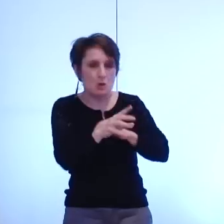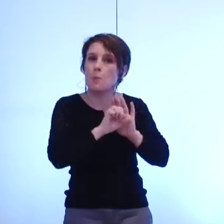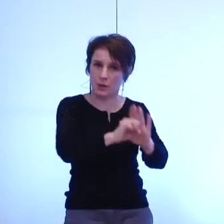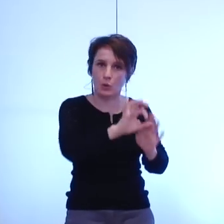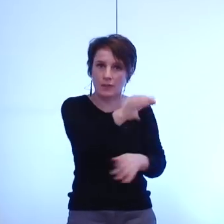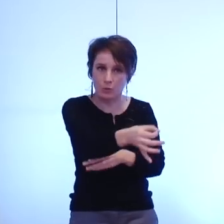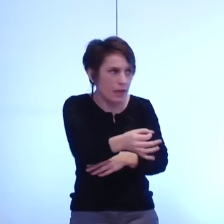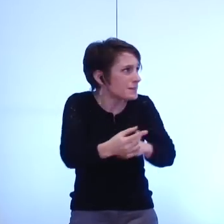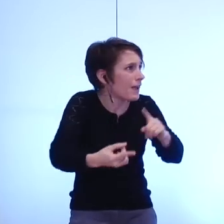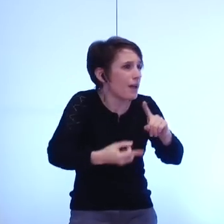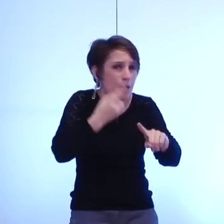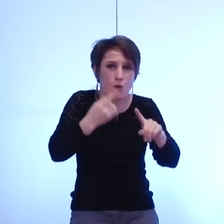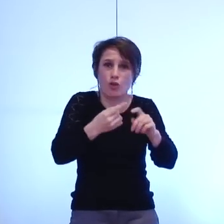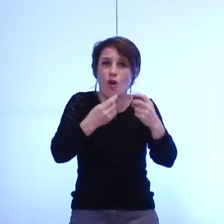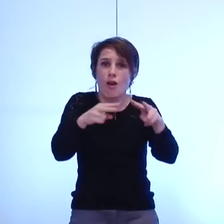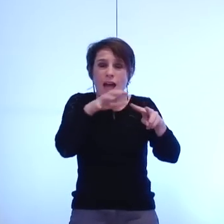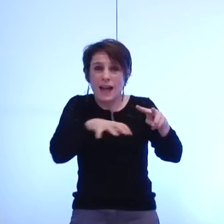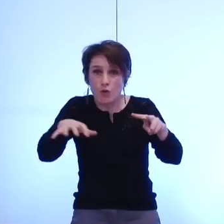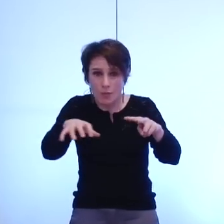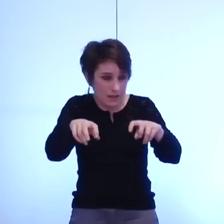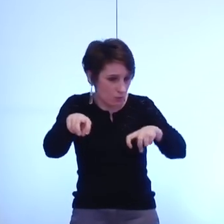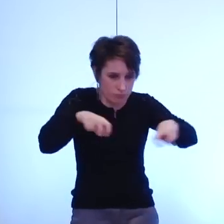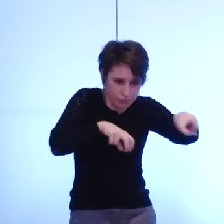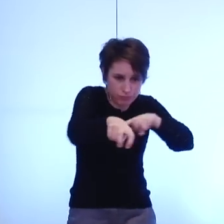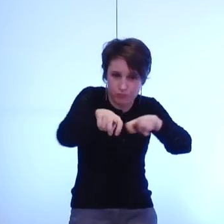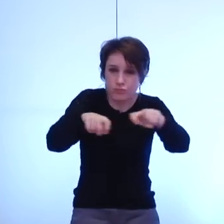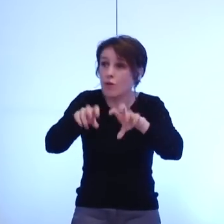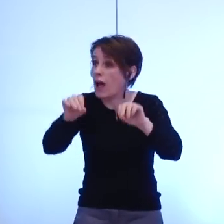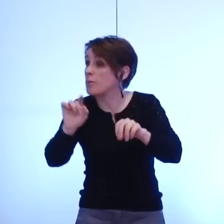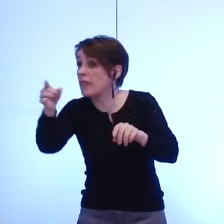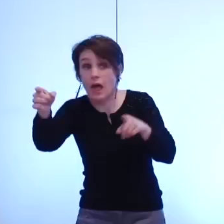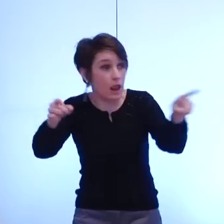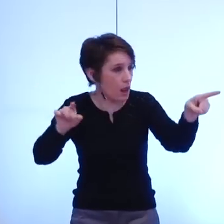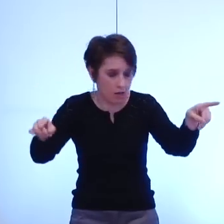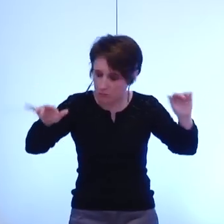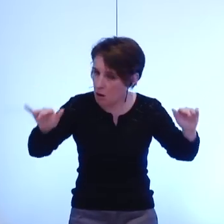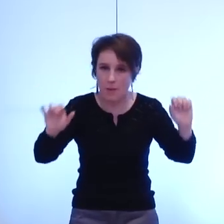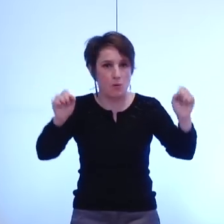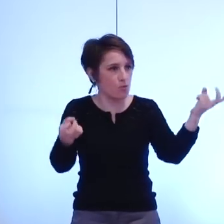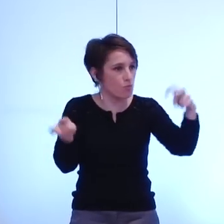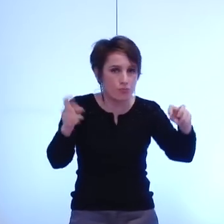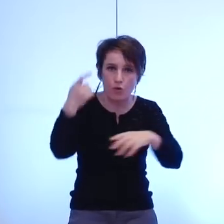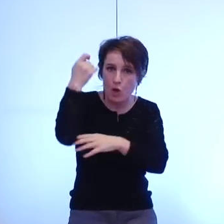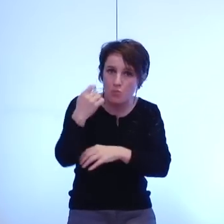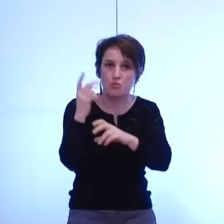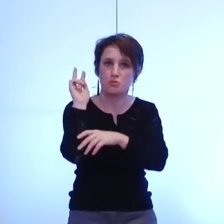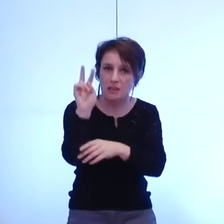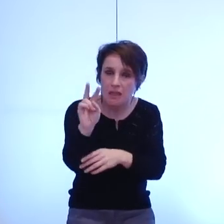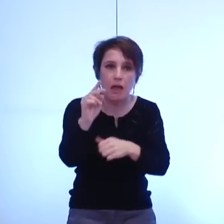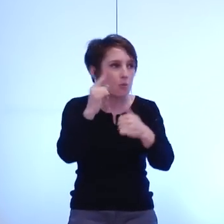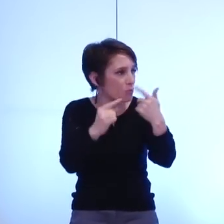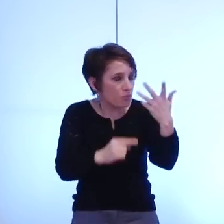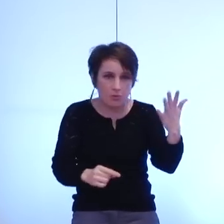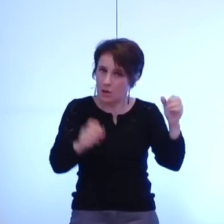pouvoir se déplacer dans cette agglomération quel que soit le lieu où l'on vit de faire en sorte que par les services publics nous puissions demain